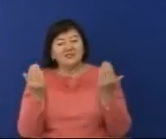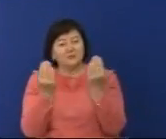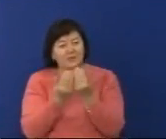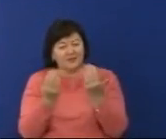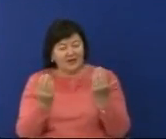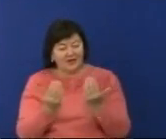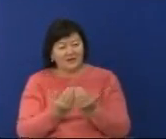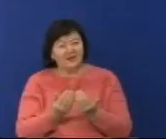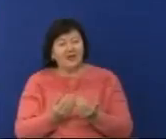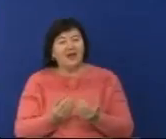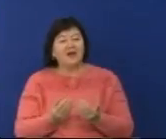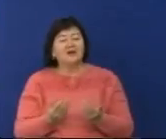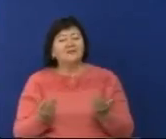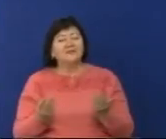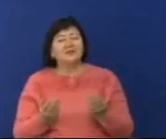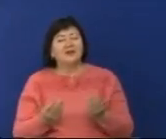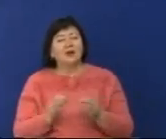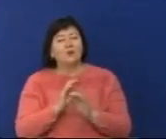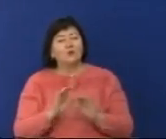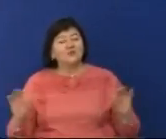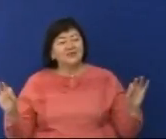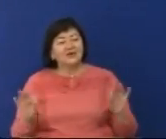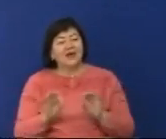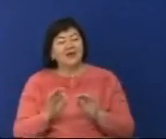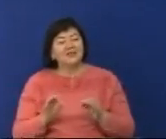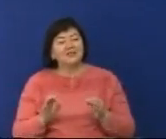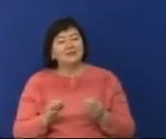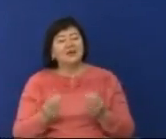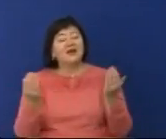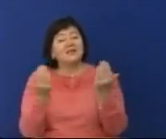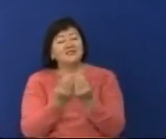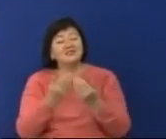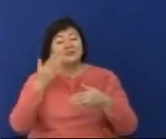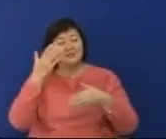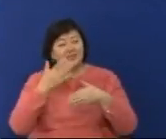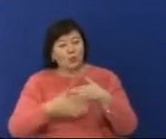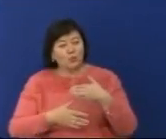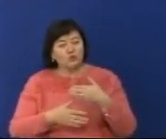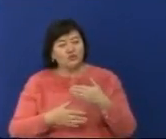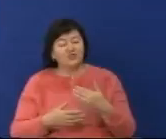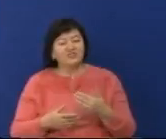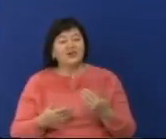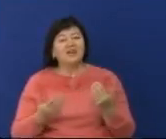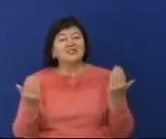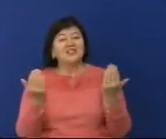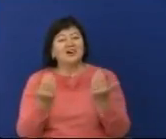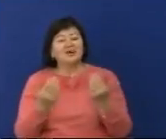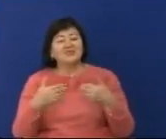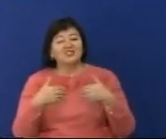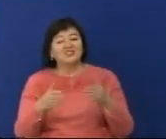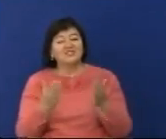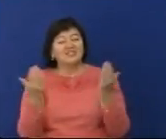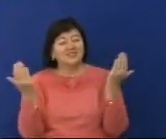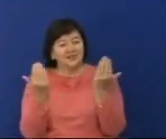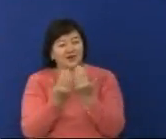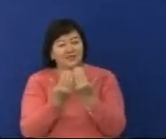Қойылым артістердің музыкалық нөмірмен аяқталды. Қала әкімі Ермак Сәлімов өнер адамдар үшін көрілмендердің қошементінін асқан